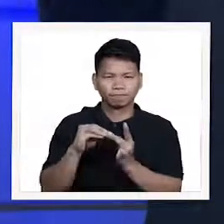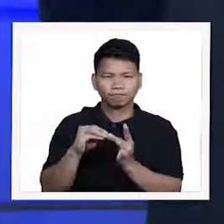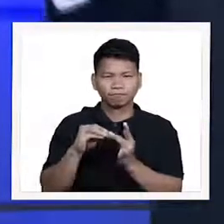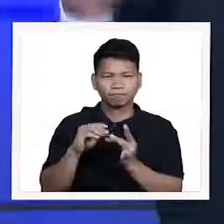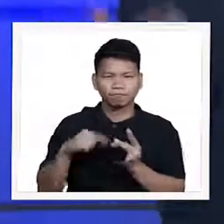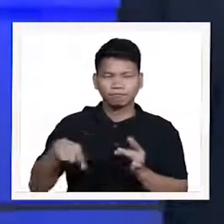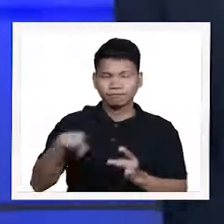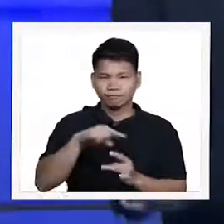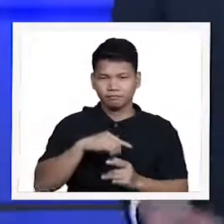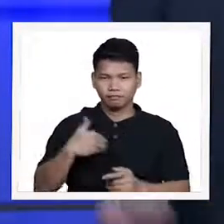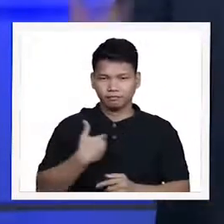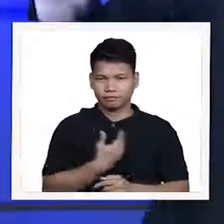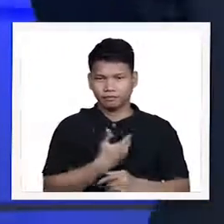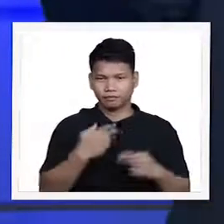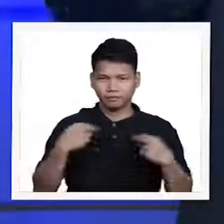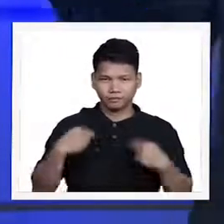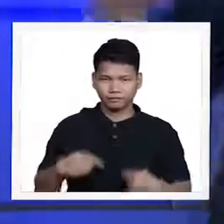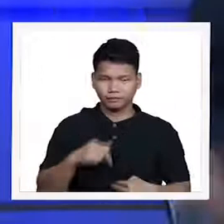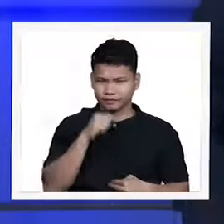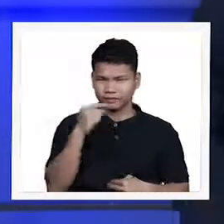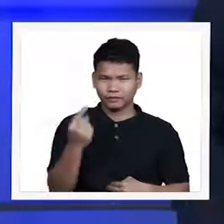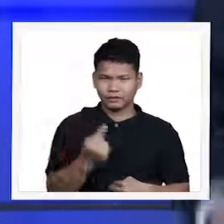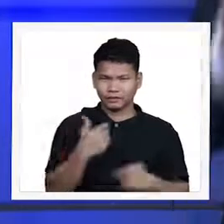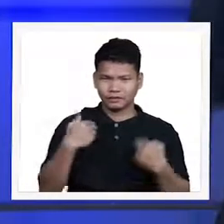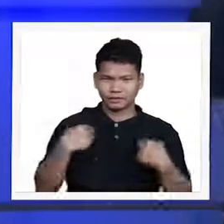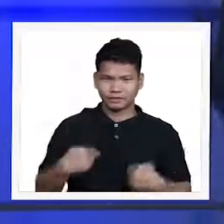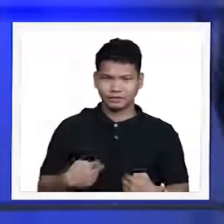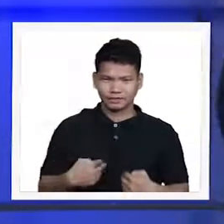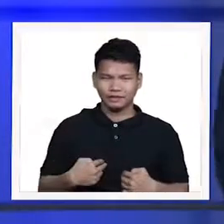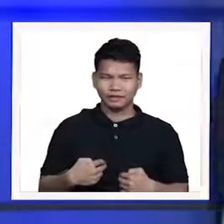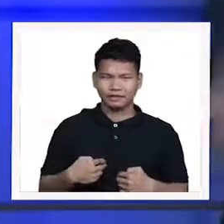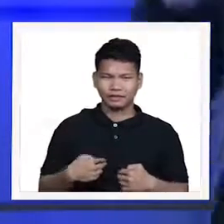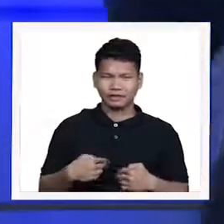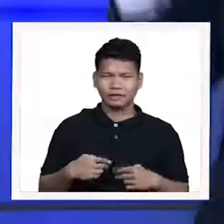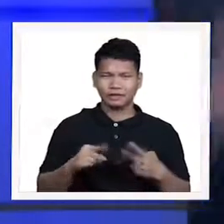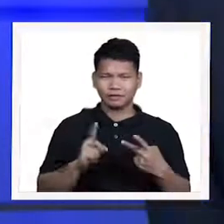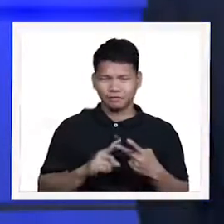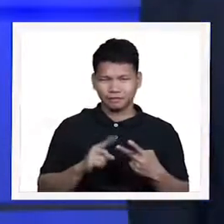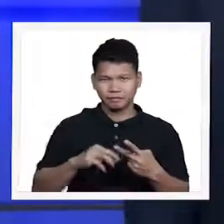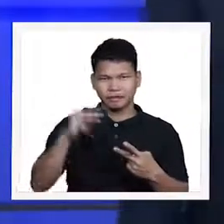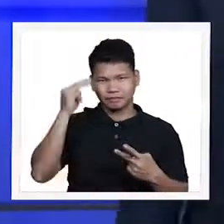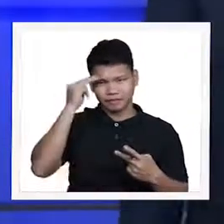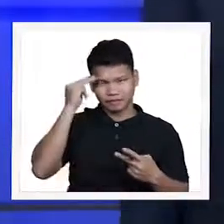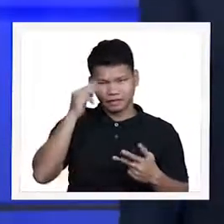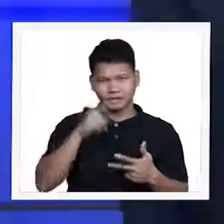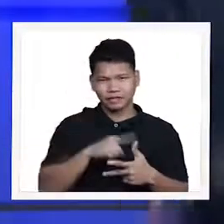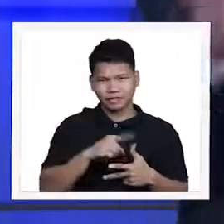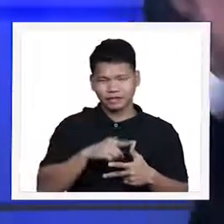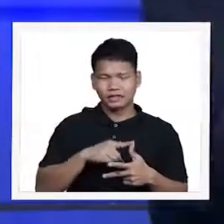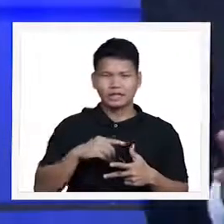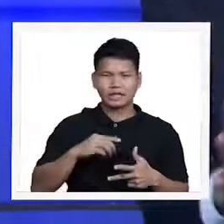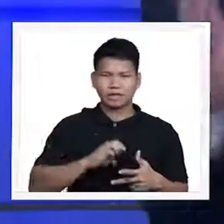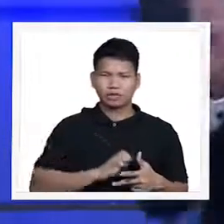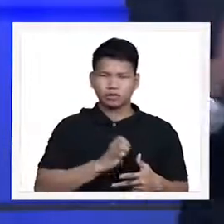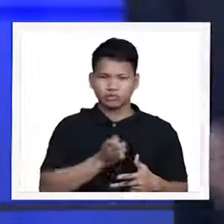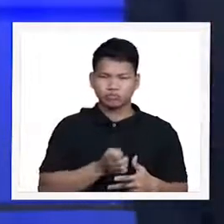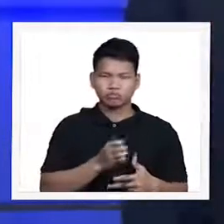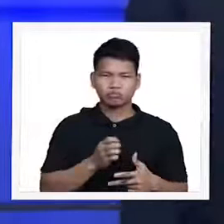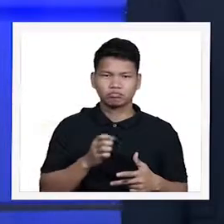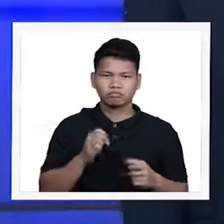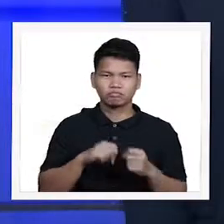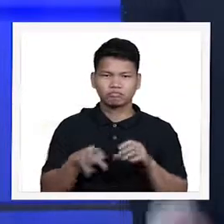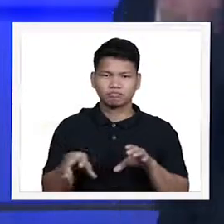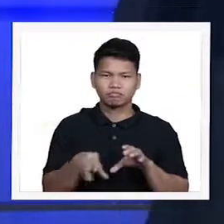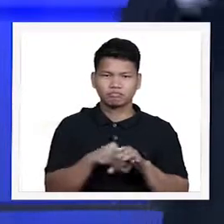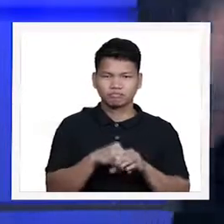ating kalusugan, hindi lamang po physical, and even mental, and emotional. And also, I would like to